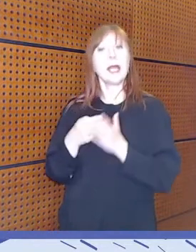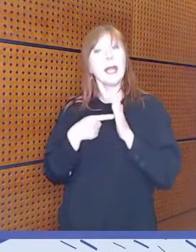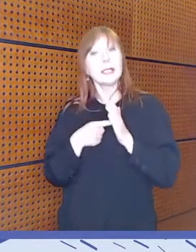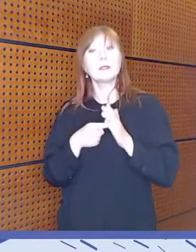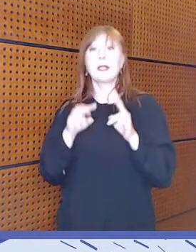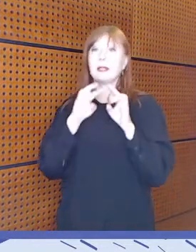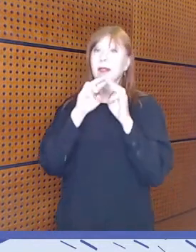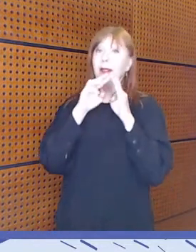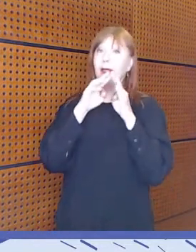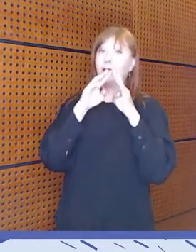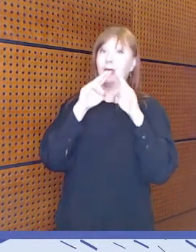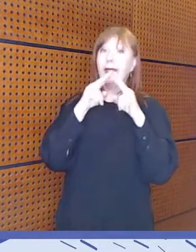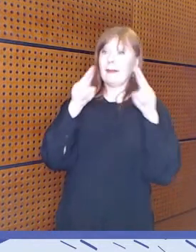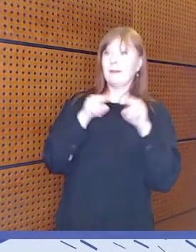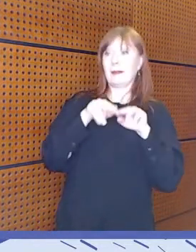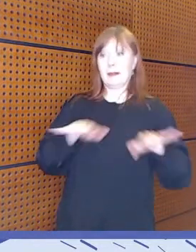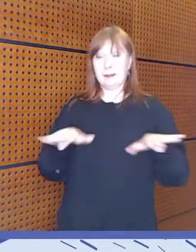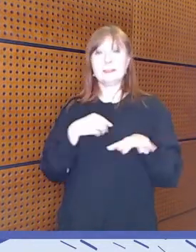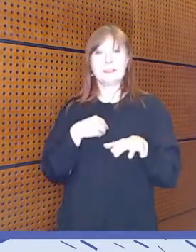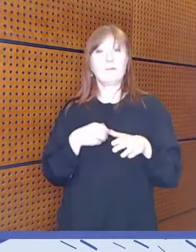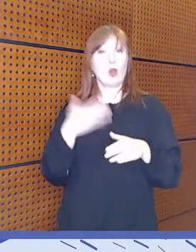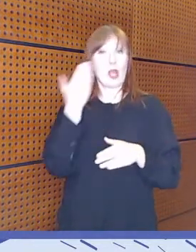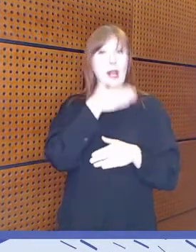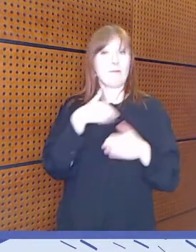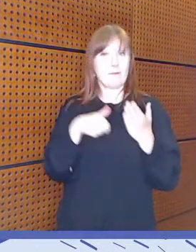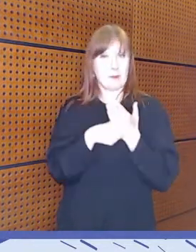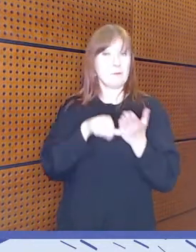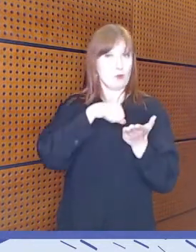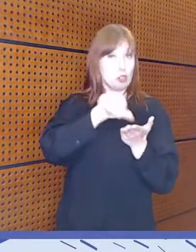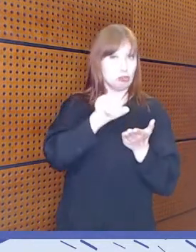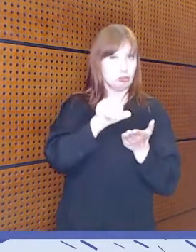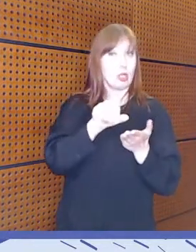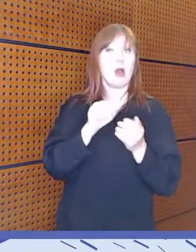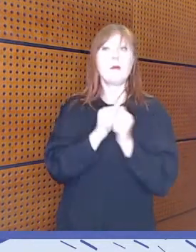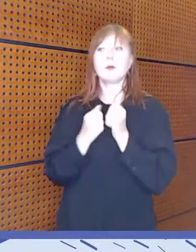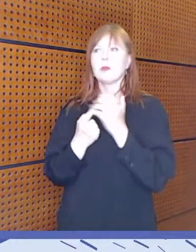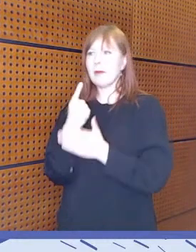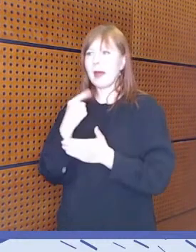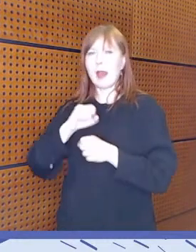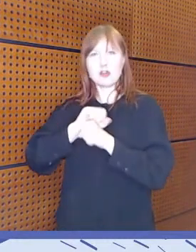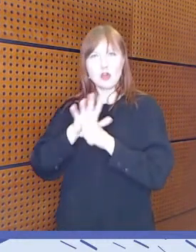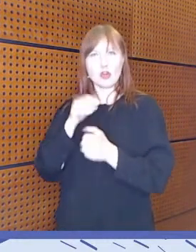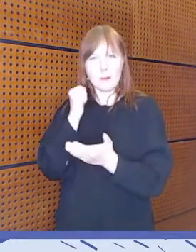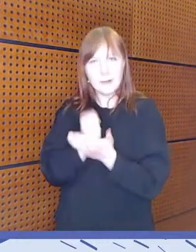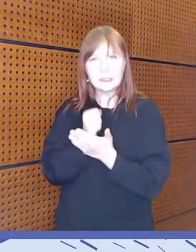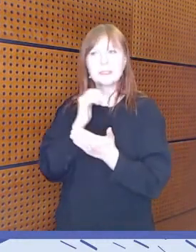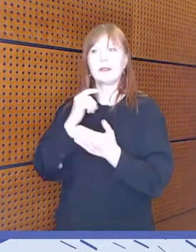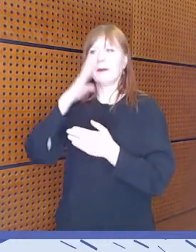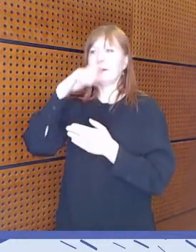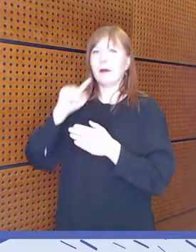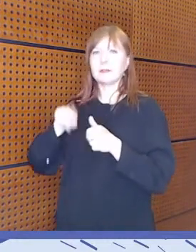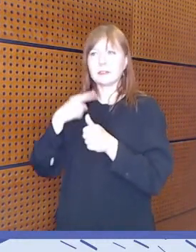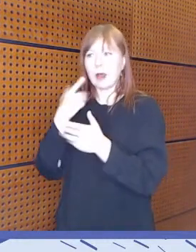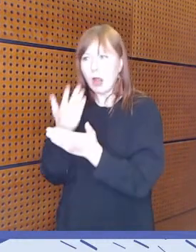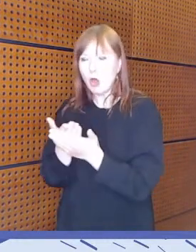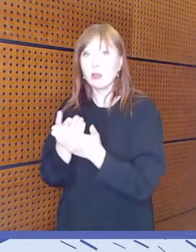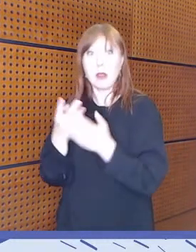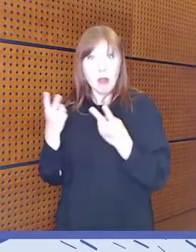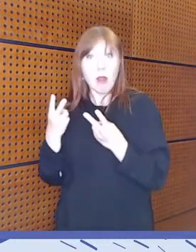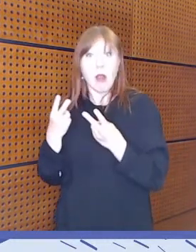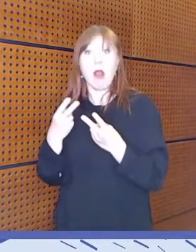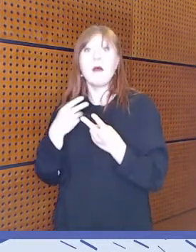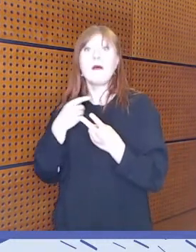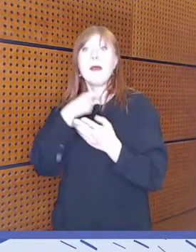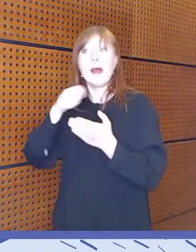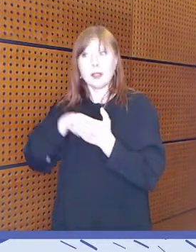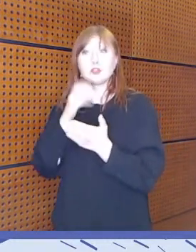leffalipun. Mutta jos pitää hankia koronapassi tai jos vaikka haluaisi tehdä kansalaisaloitteen, vaikka olisi ääniä oikeutettu suomalainen,